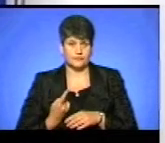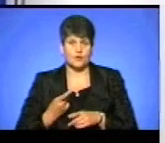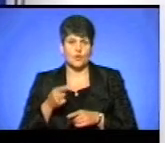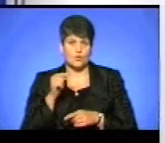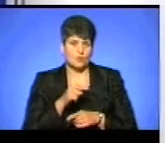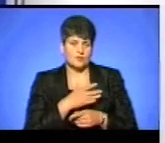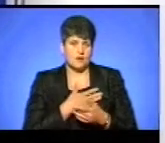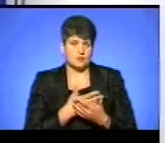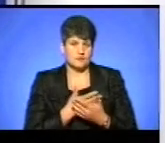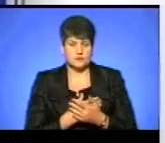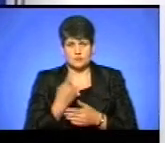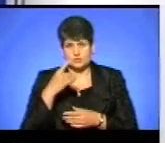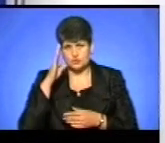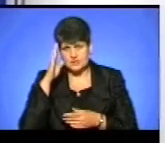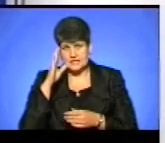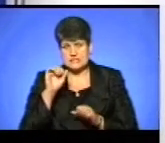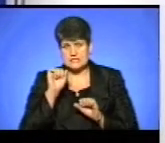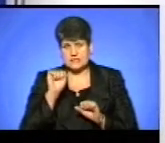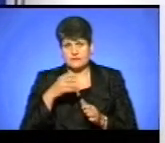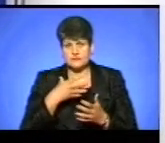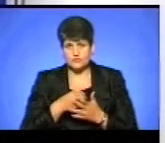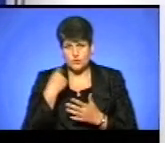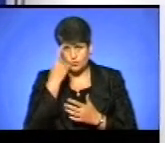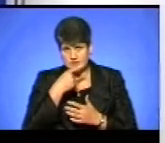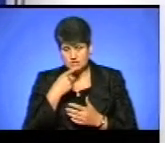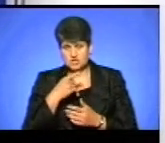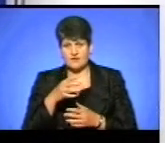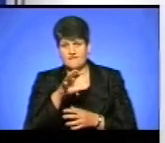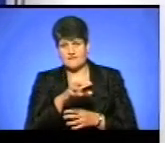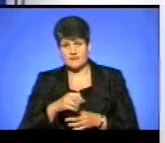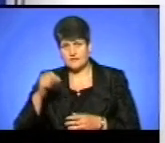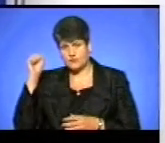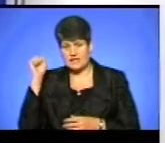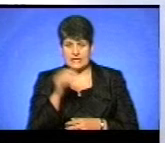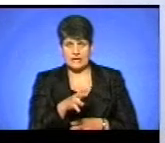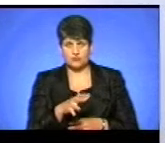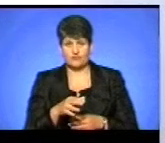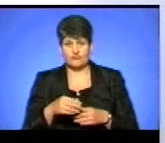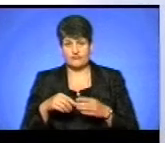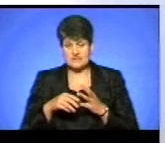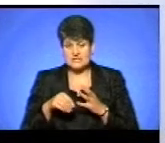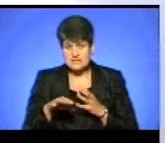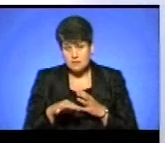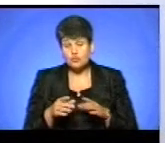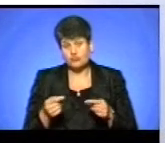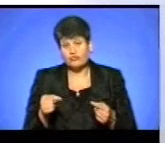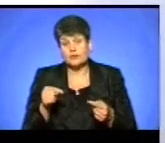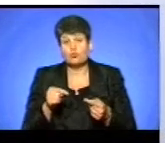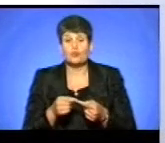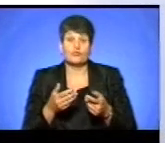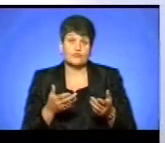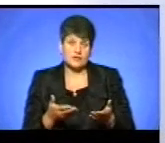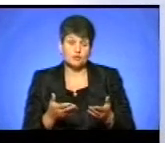Просто один чоловік, який закривав своє обличчя, вирвав телефон і кинув його до землі. От відповідно цього ми,